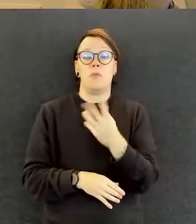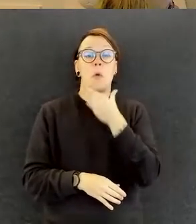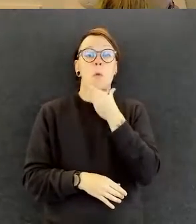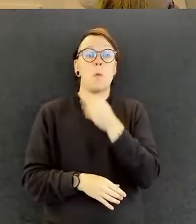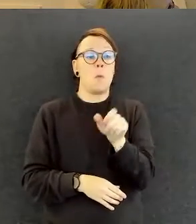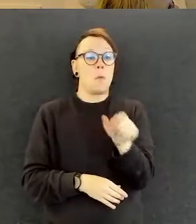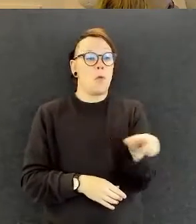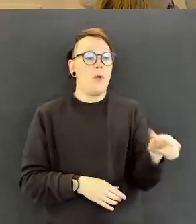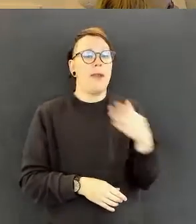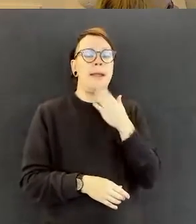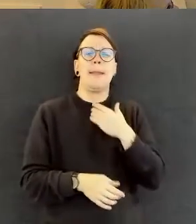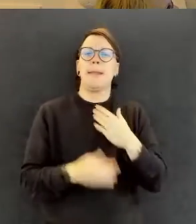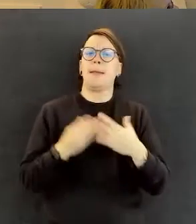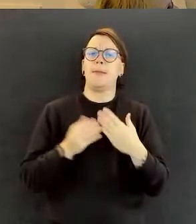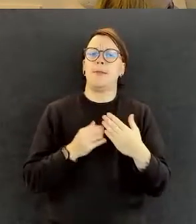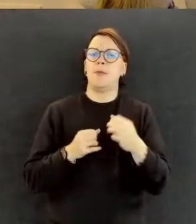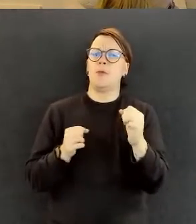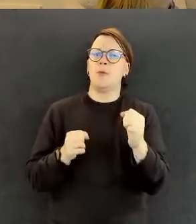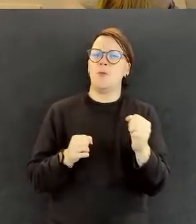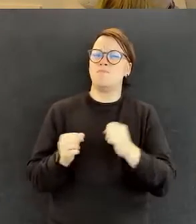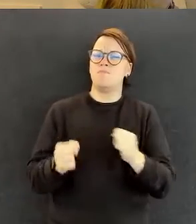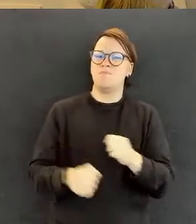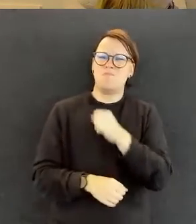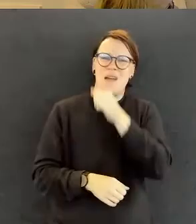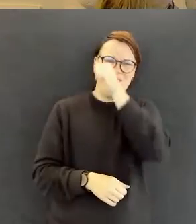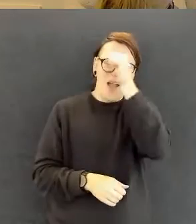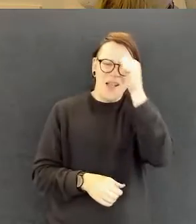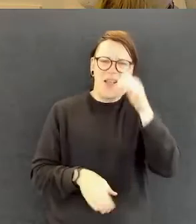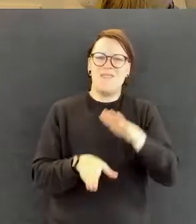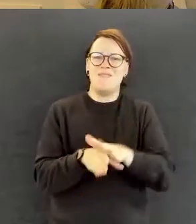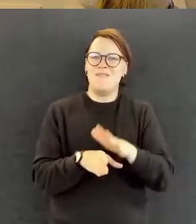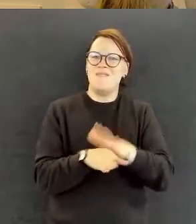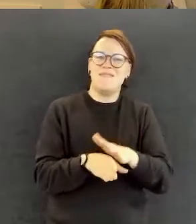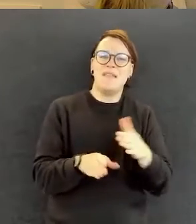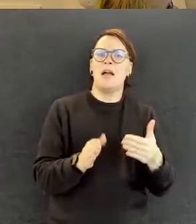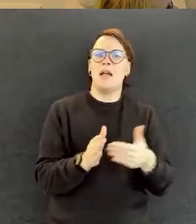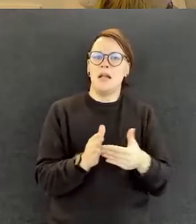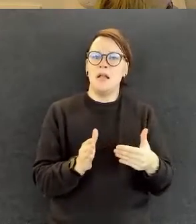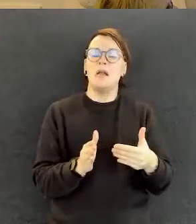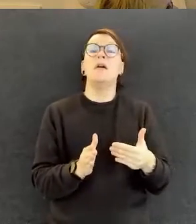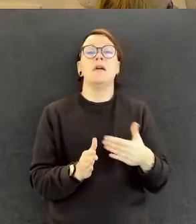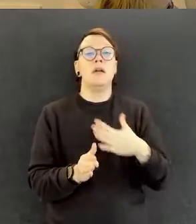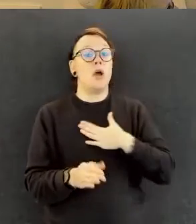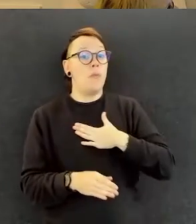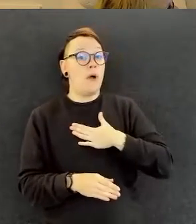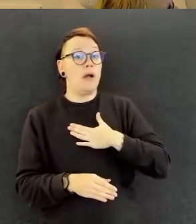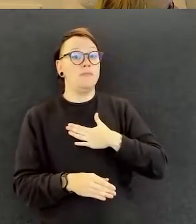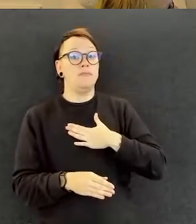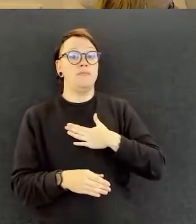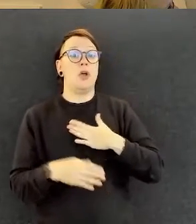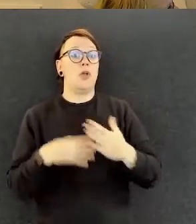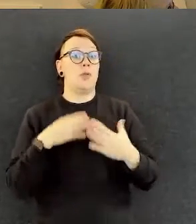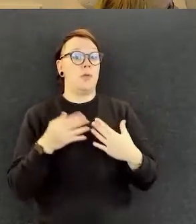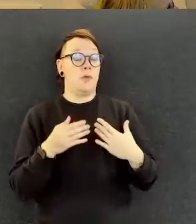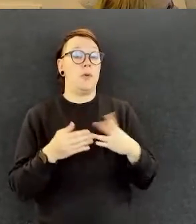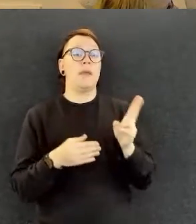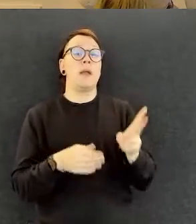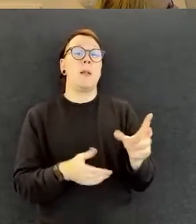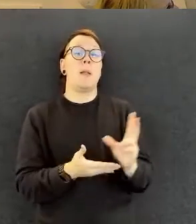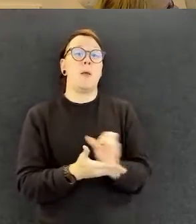on jostakin syystä hankalaa. Ja minun hommani on sitten ollut koittaa löytää heille niitä työmahdollisuuksia siinä hankkeessa.